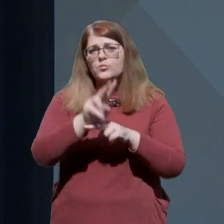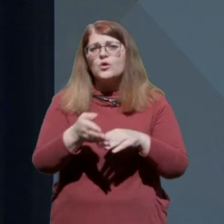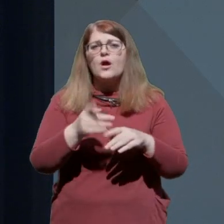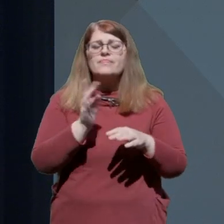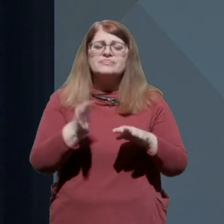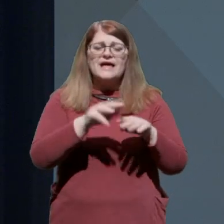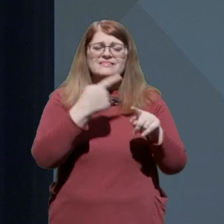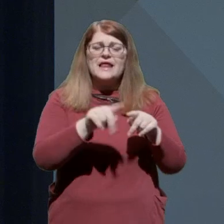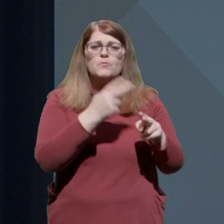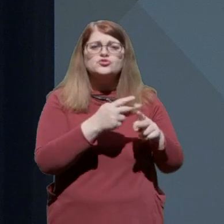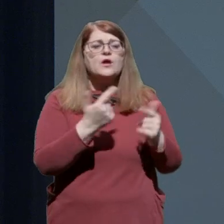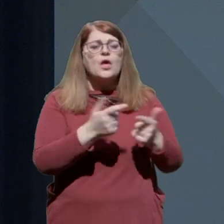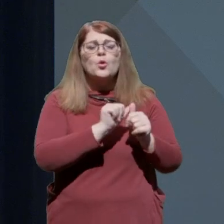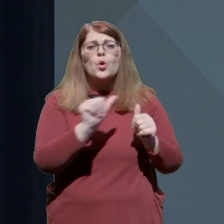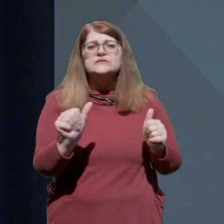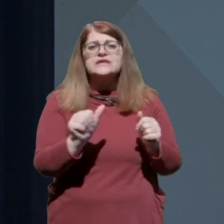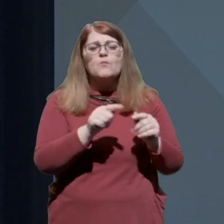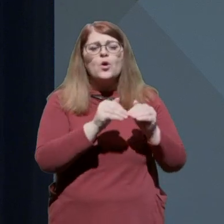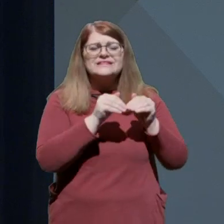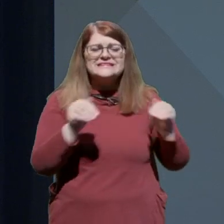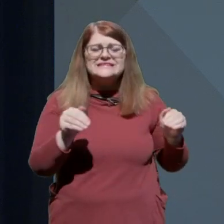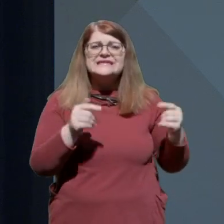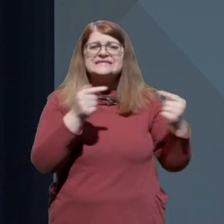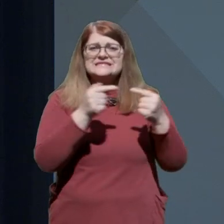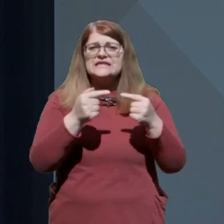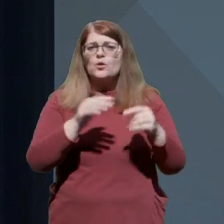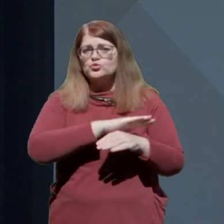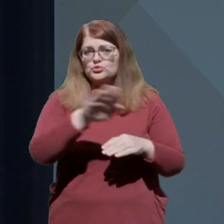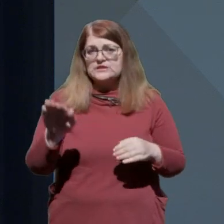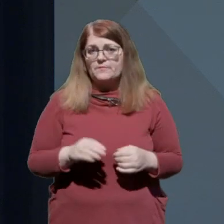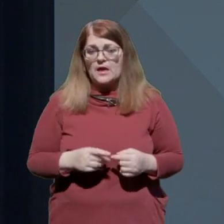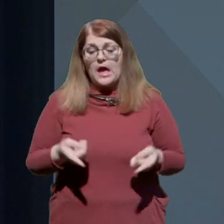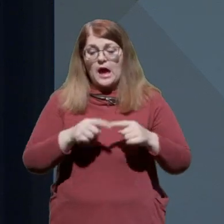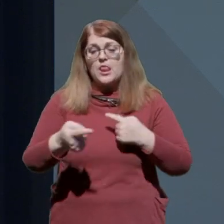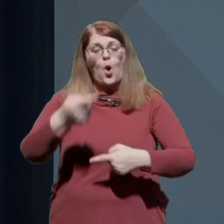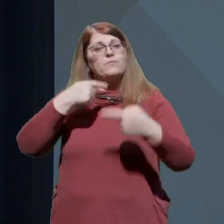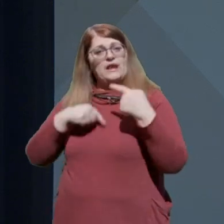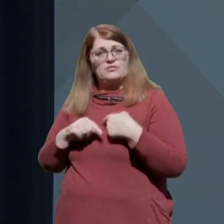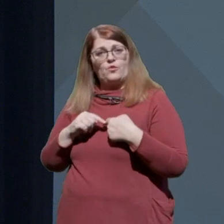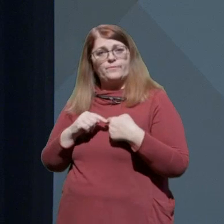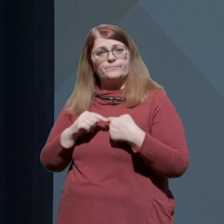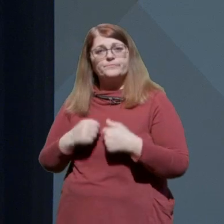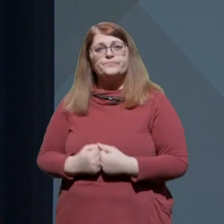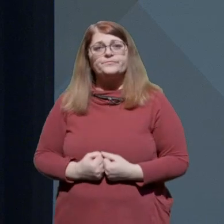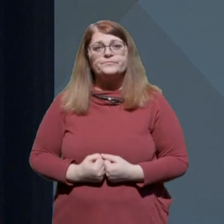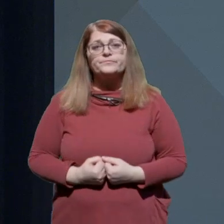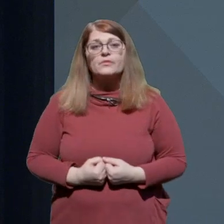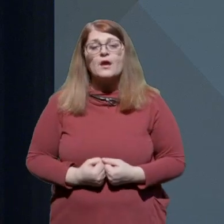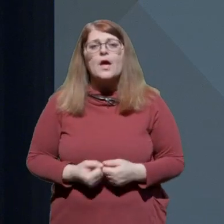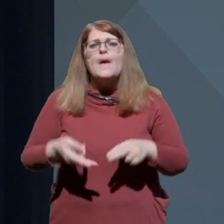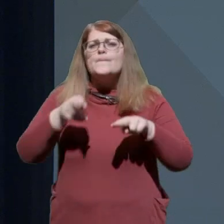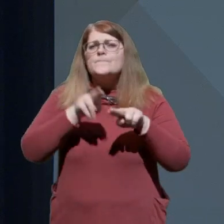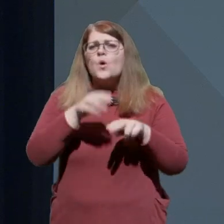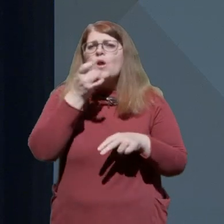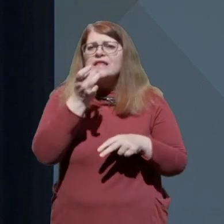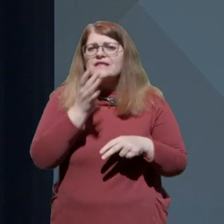zgolj drastično omejevanje stikov vseh. Ali obratno, bolj natančno